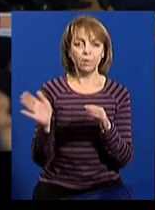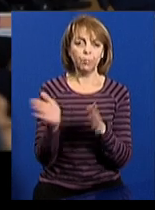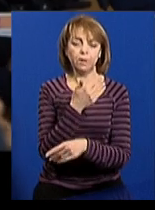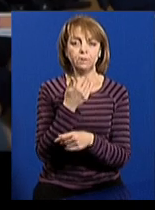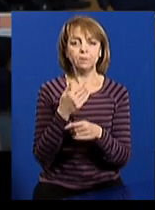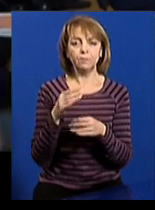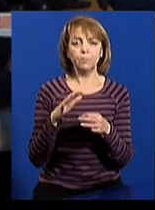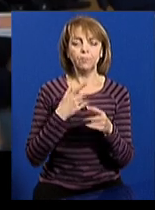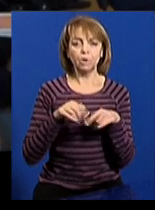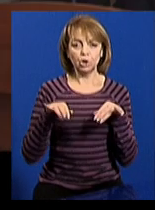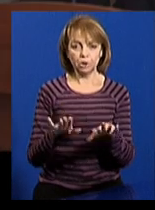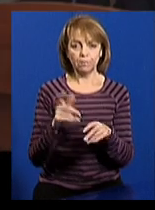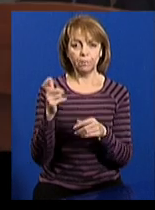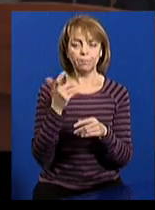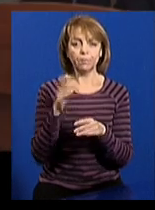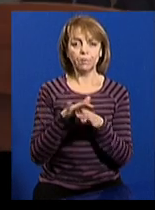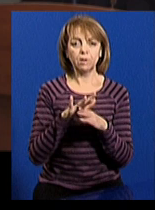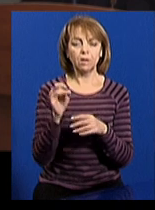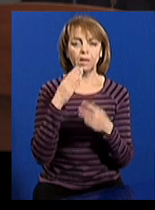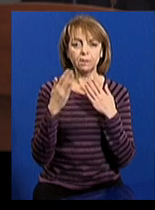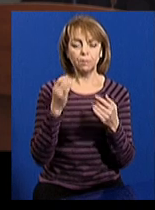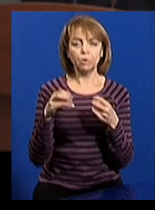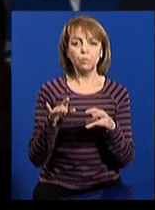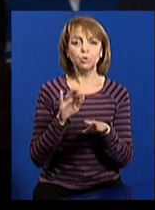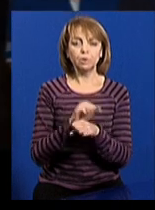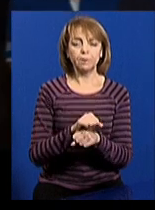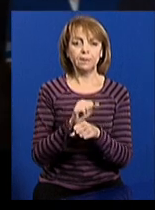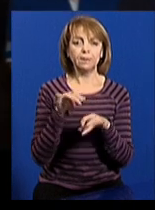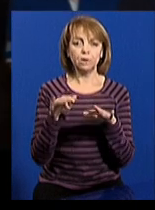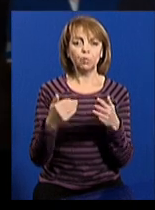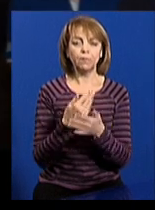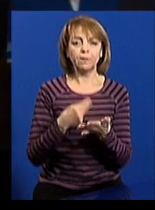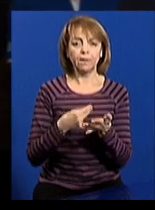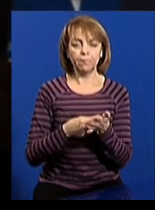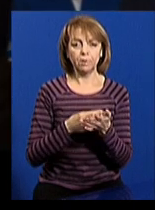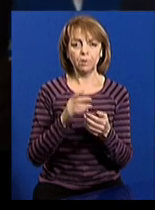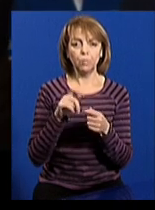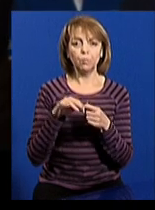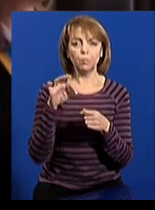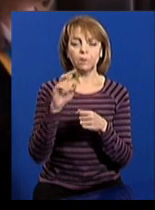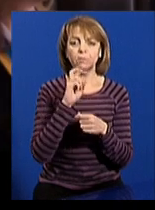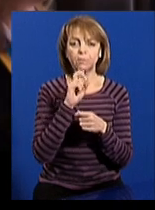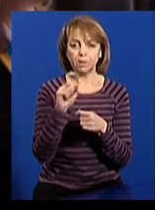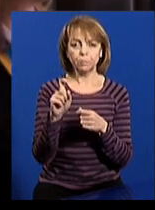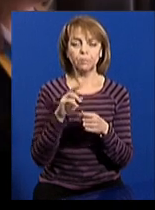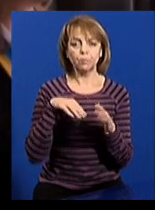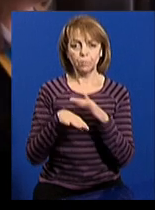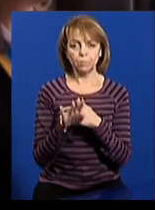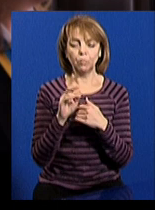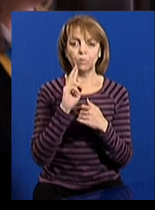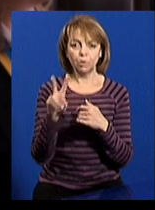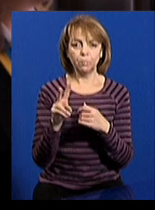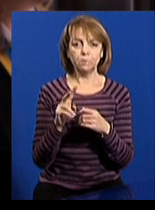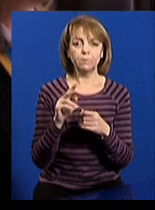скарги виконкому міської ради про рішення про зупинення дії нових тарифів на проїзд у міському електротранспорті.